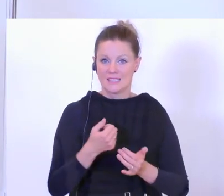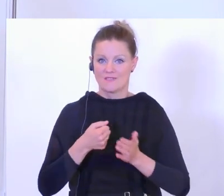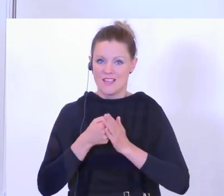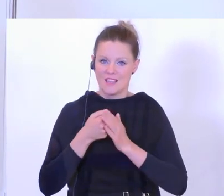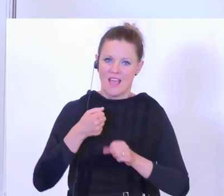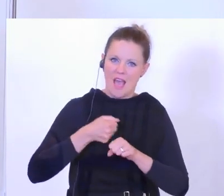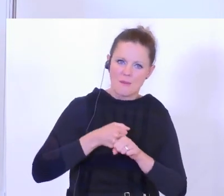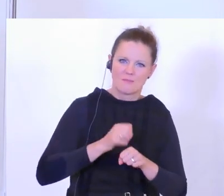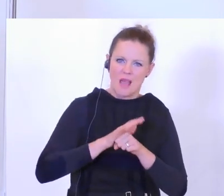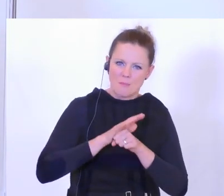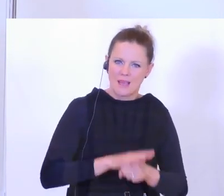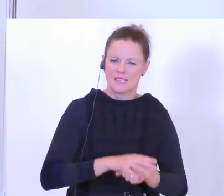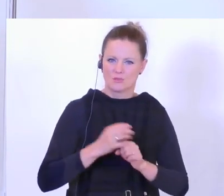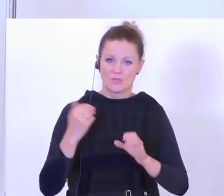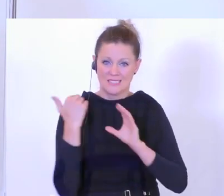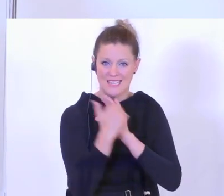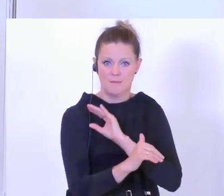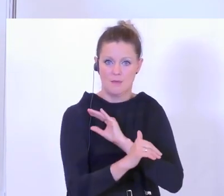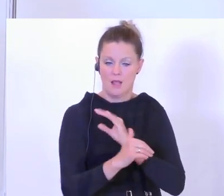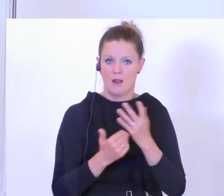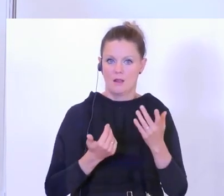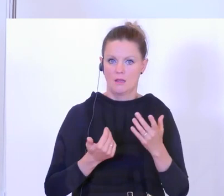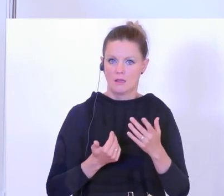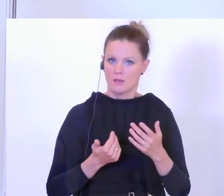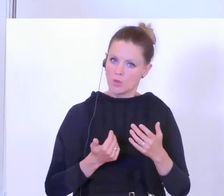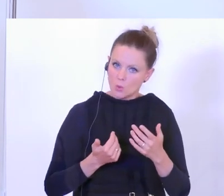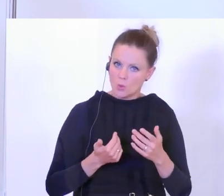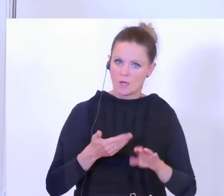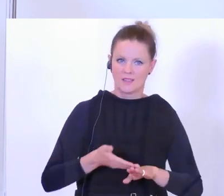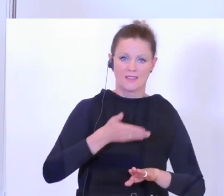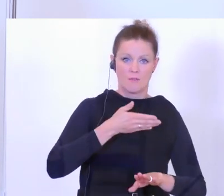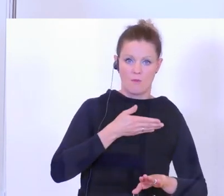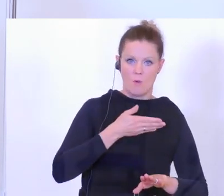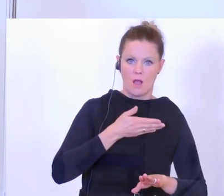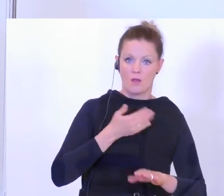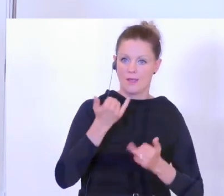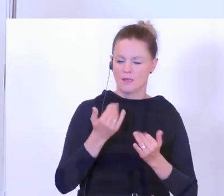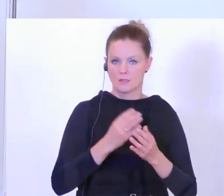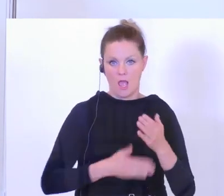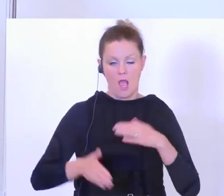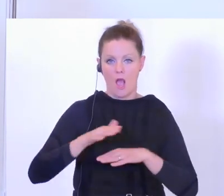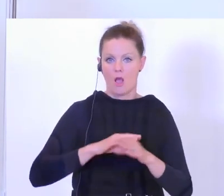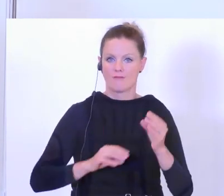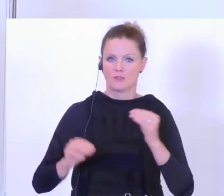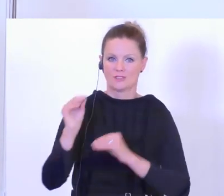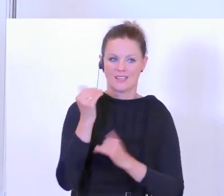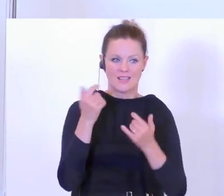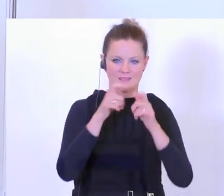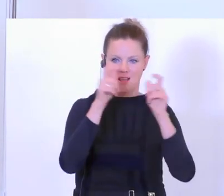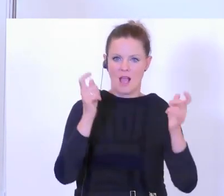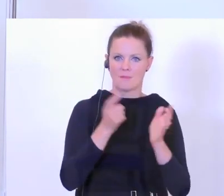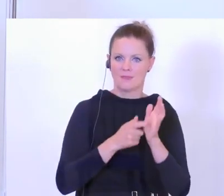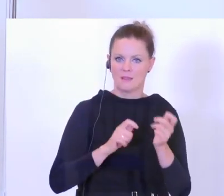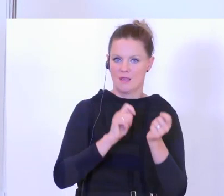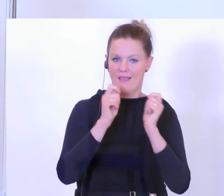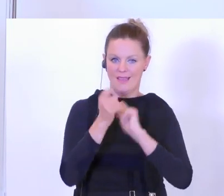wiederkommen. Also du merkst, das ist etwas, was permanent aus der Balance gerät in dem Moment, wo sich die Rahmenbedingungen verändern. Auch